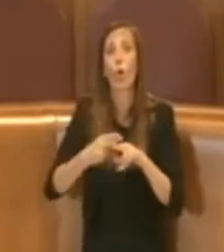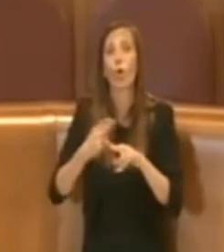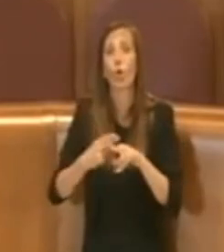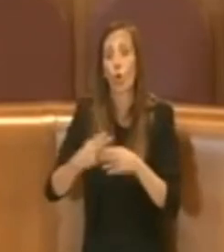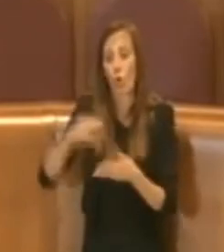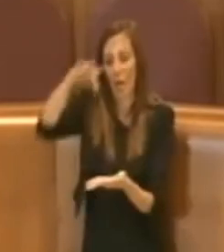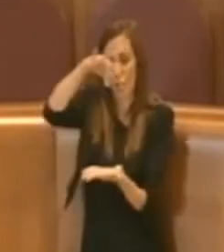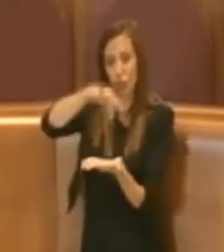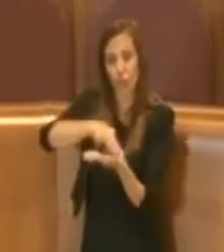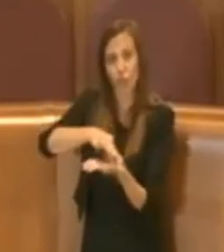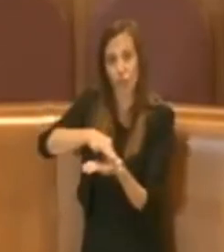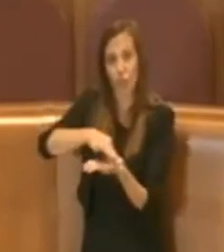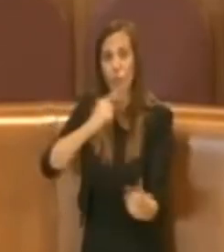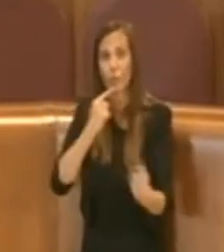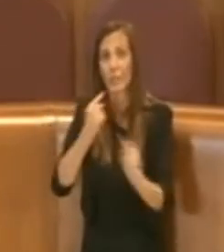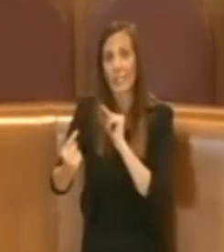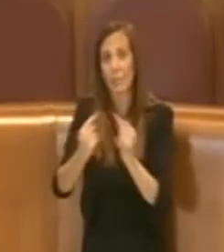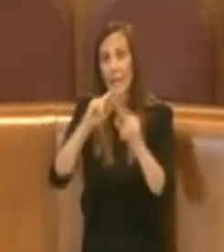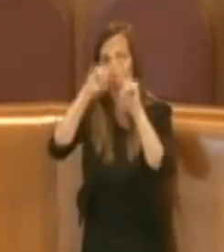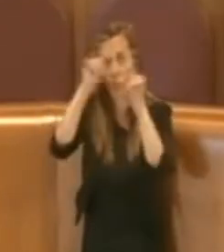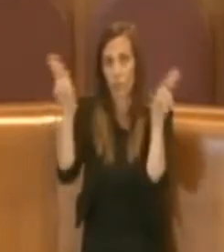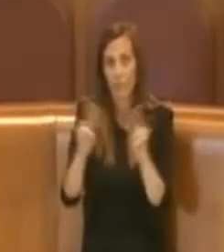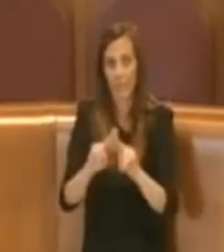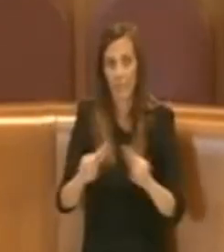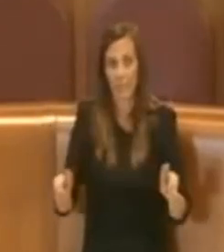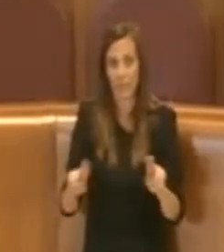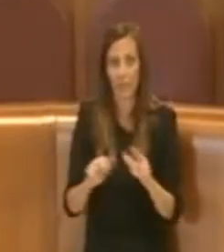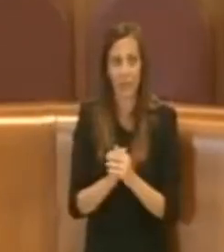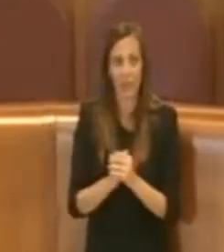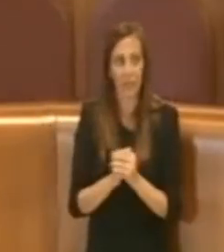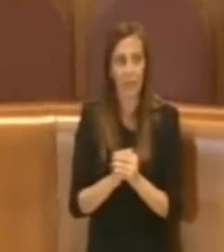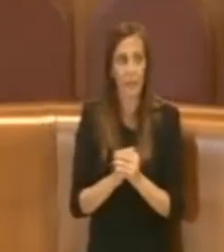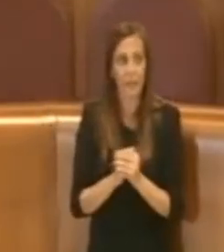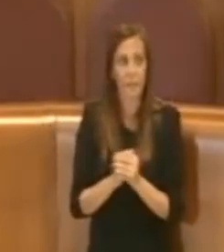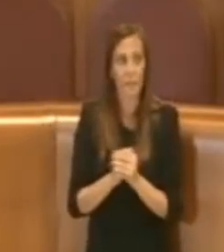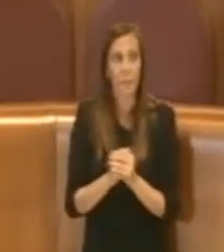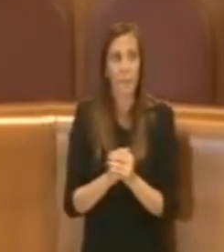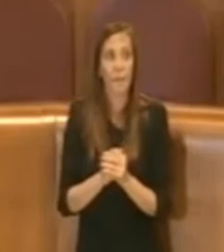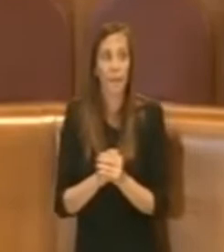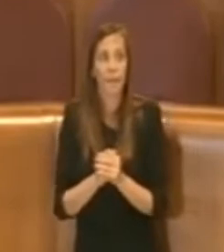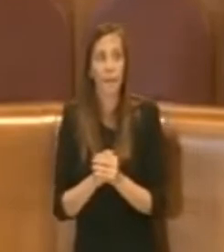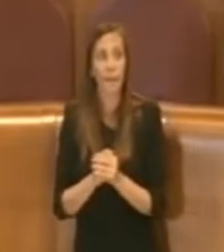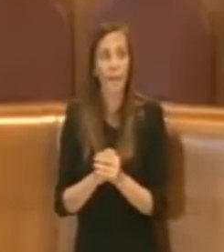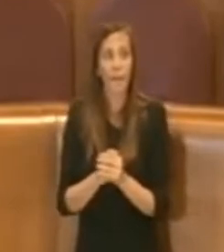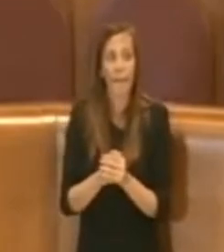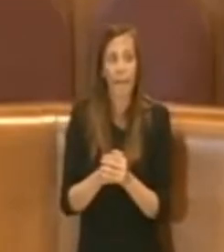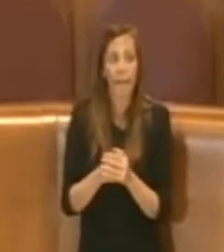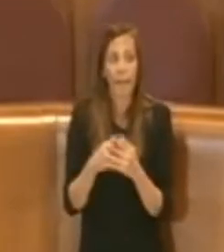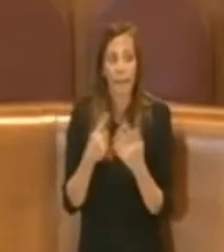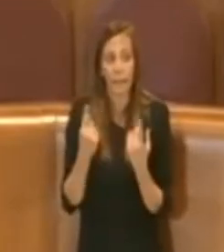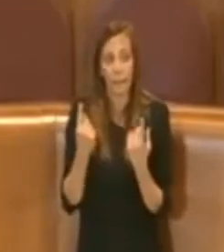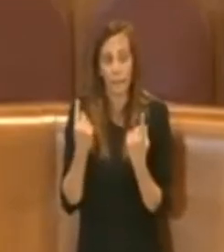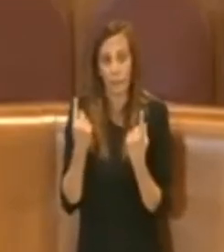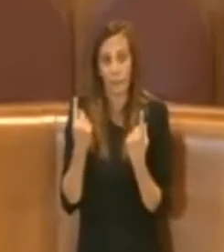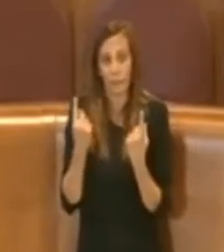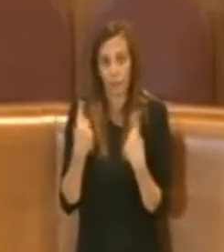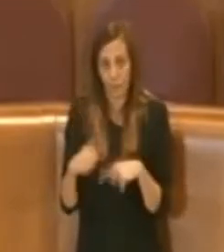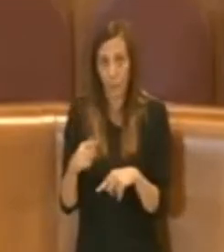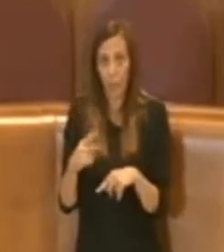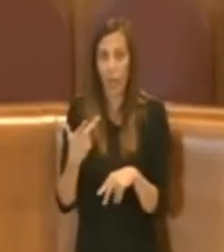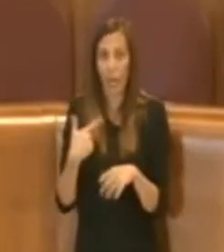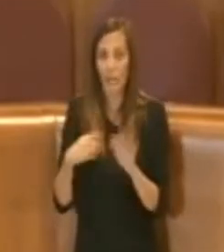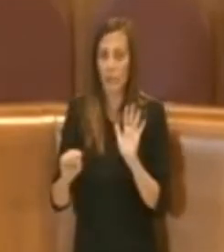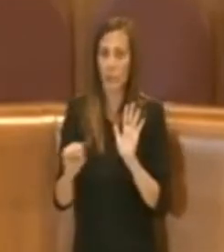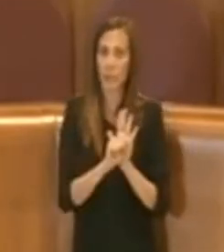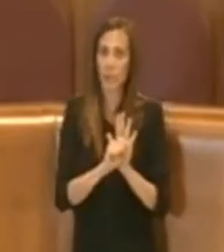culturale internazionale. Ecco comunque eh ritornando a questi prestigiosi simboli di Roma